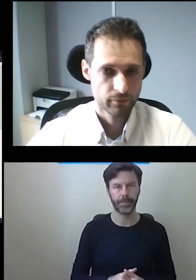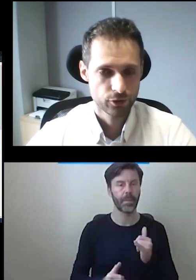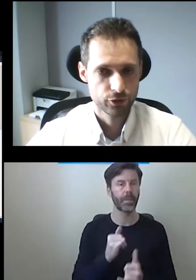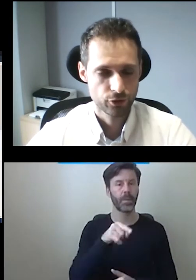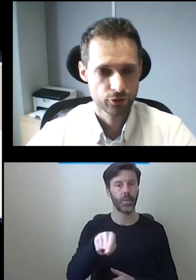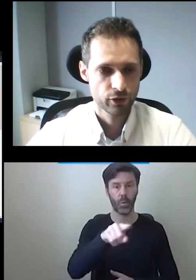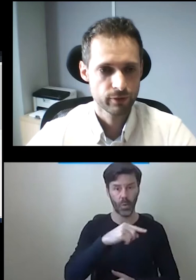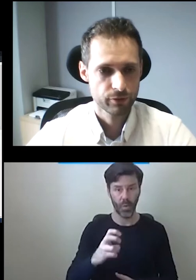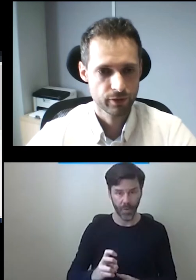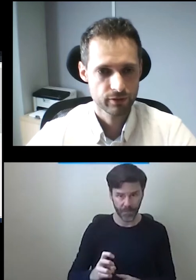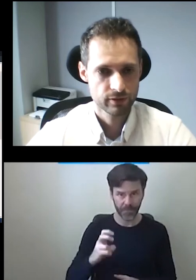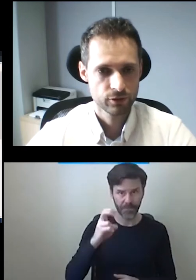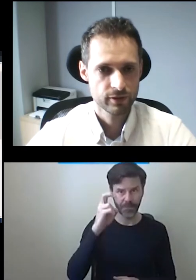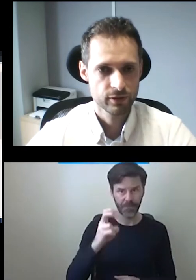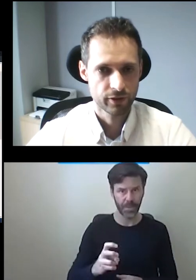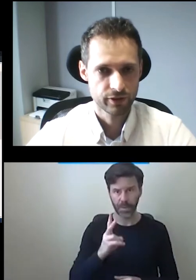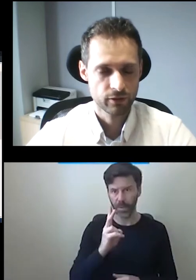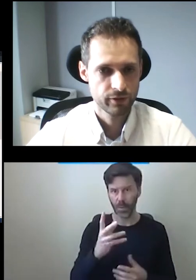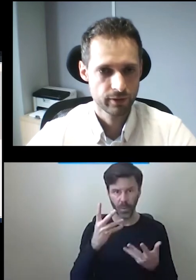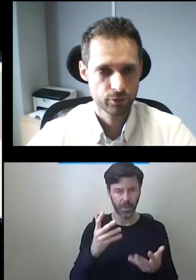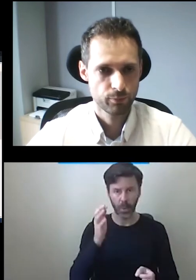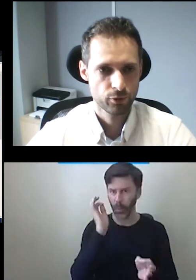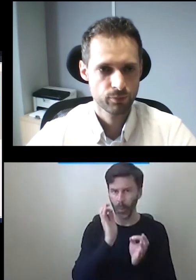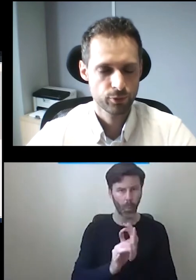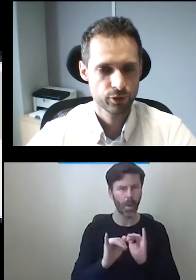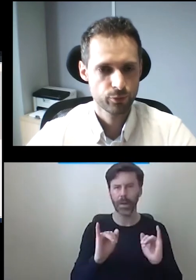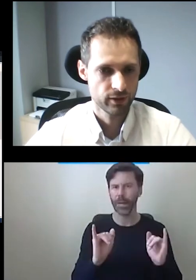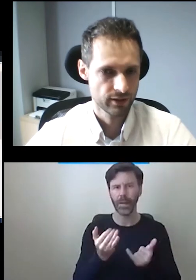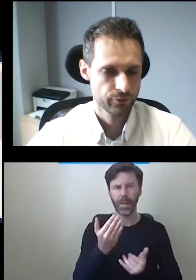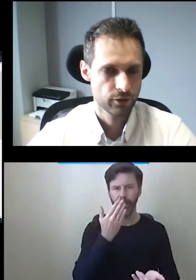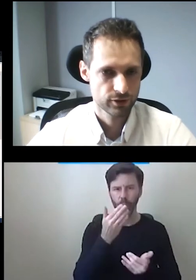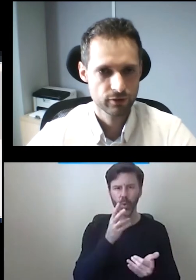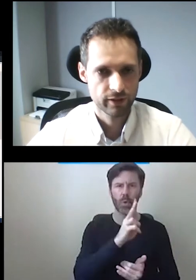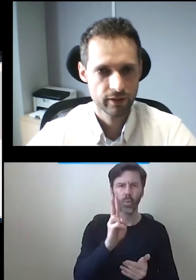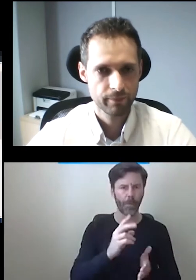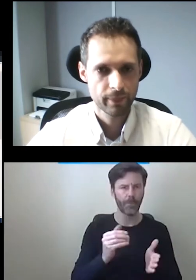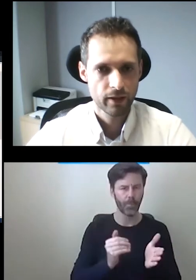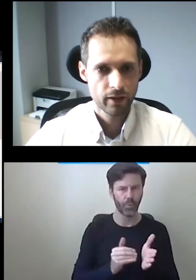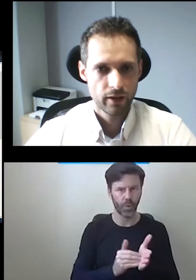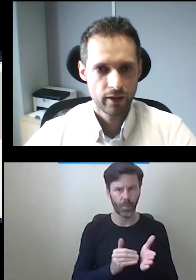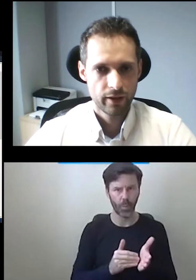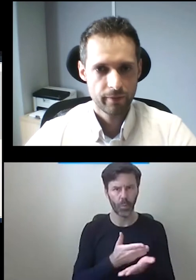ktoś, kto chciałby na przykład doprecyzować, jaką windę potrzebuje dla swojego zastosowania.